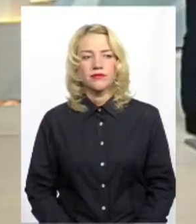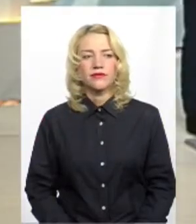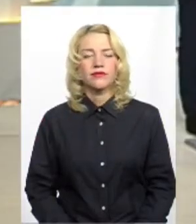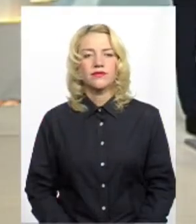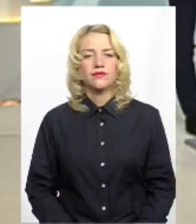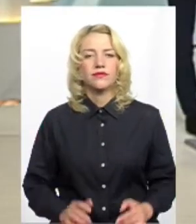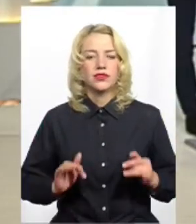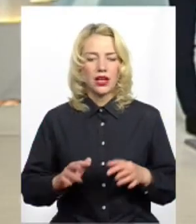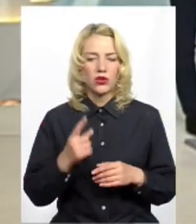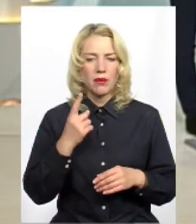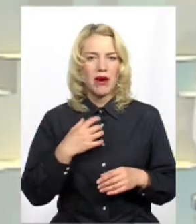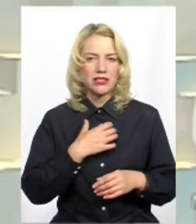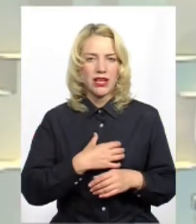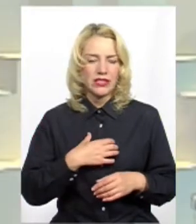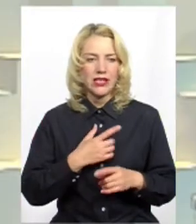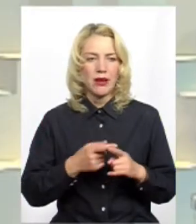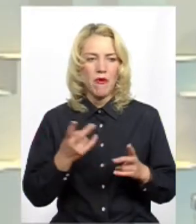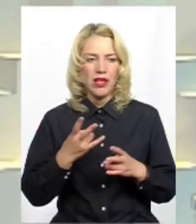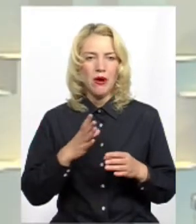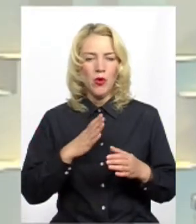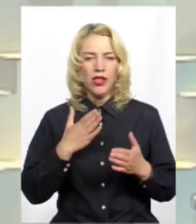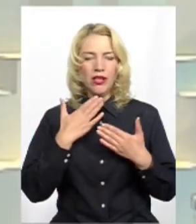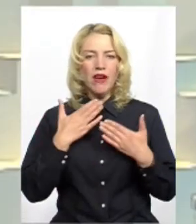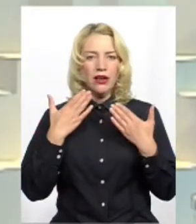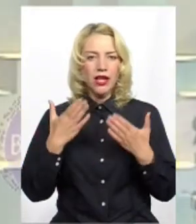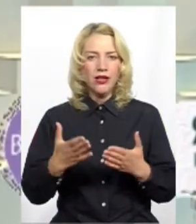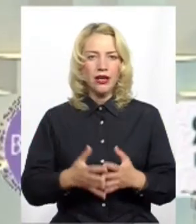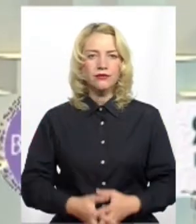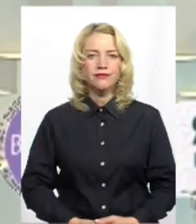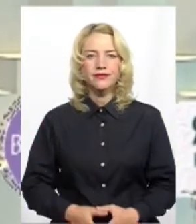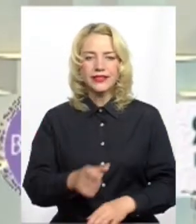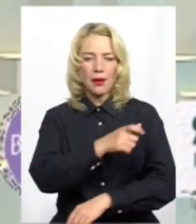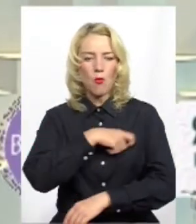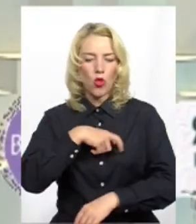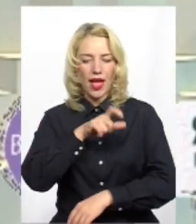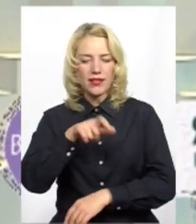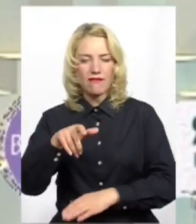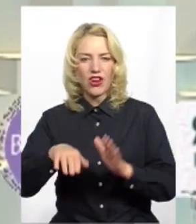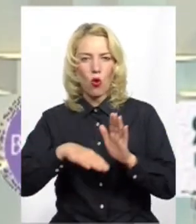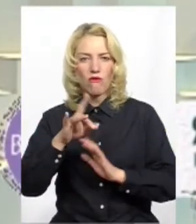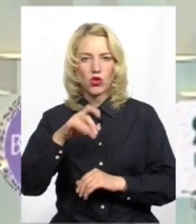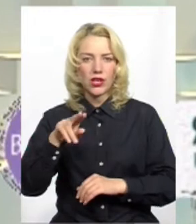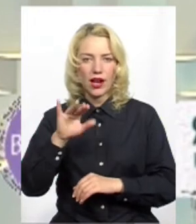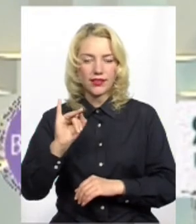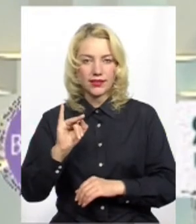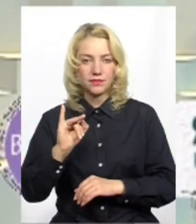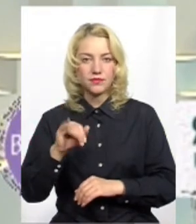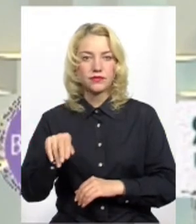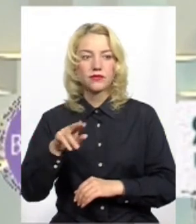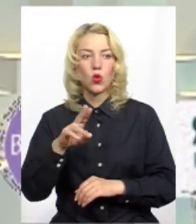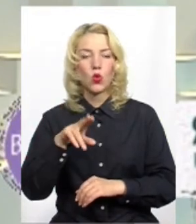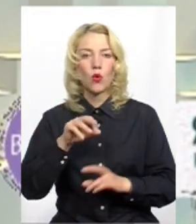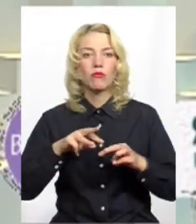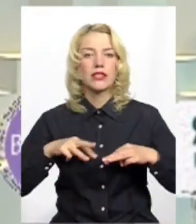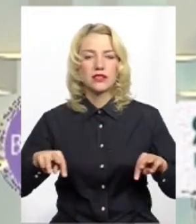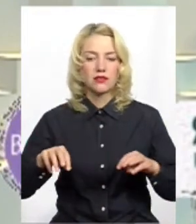Заходи, перш за все, це має бути звернення депутатів Верховної Ради до міністра